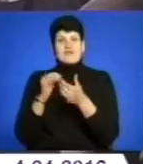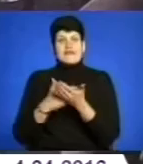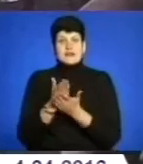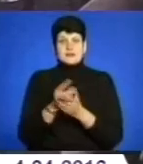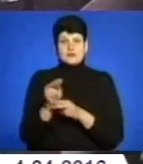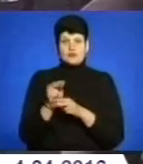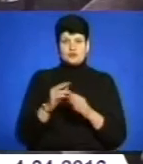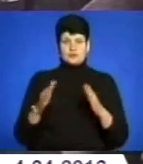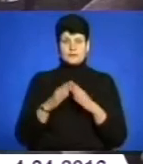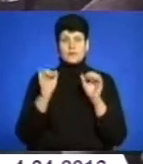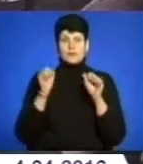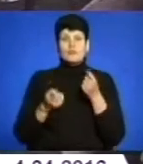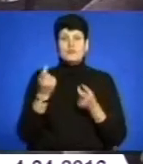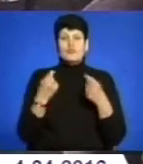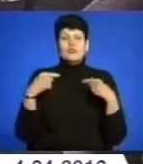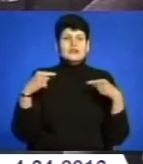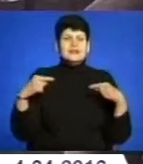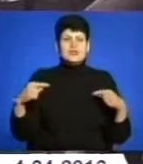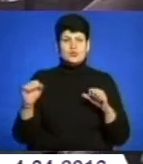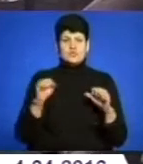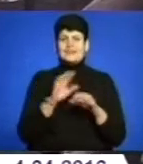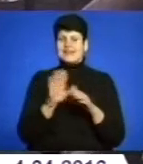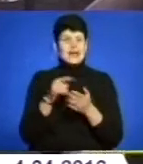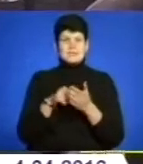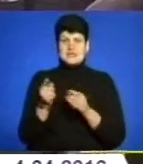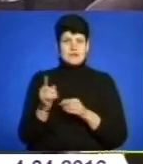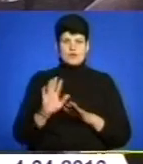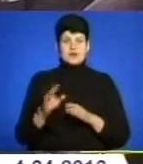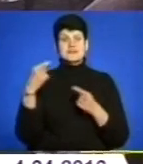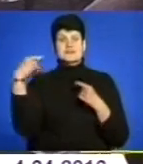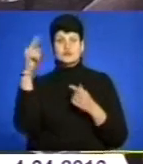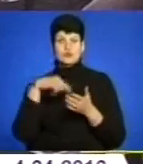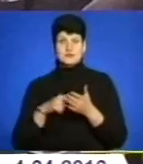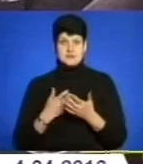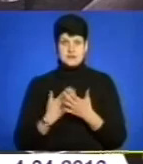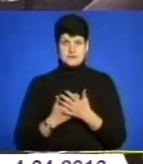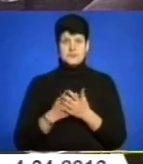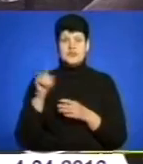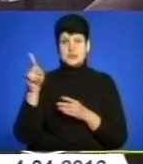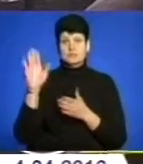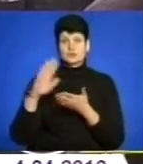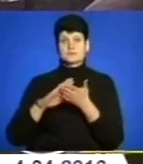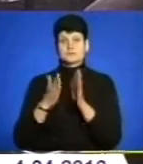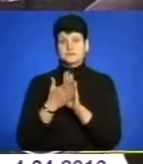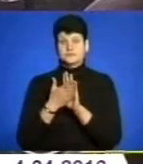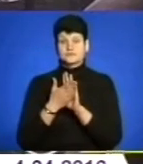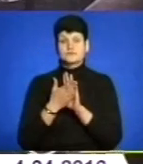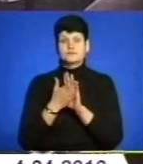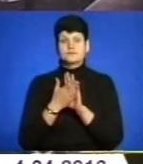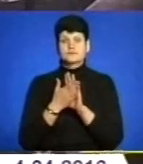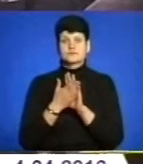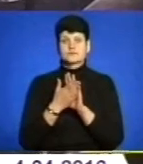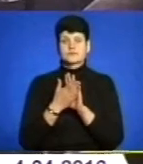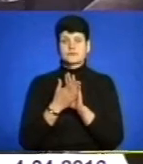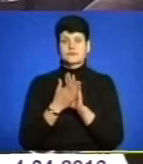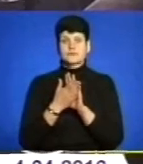Може появитися будь-який інший управитель з не міста Тернополя, з іншого міста Тернополя. І з нею буде заключена чи з діючим, чи з